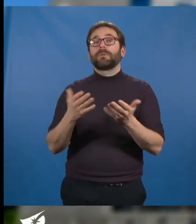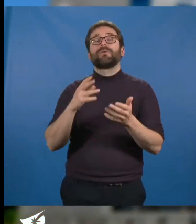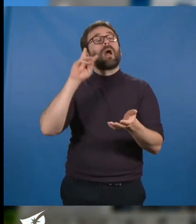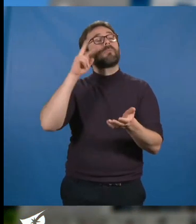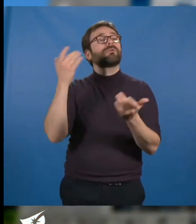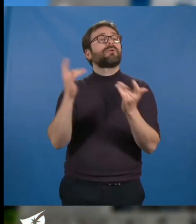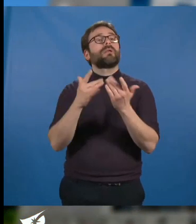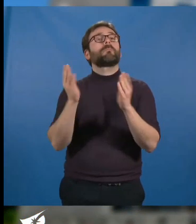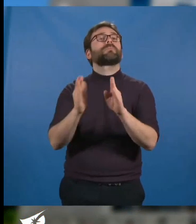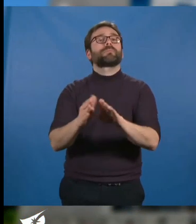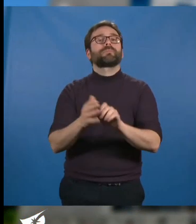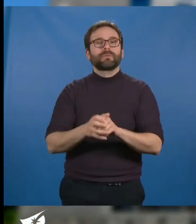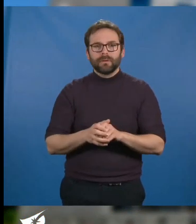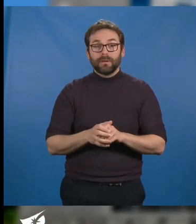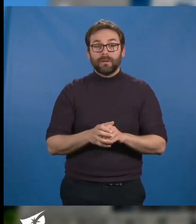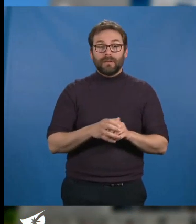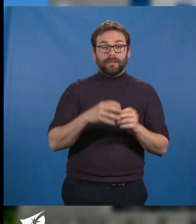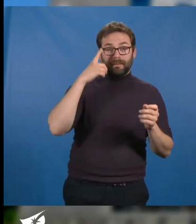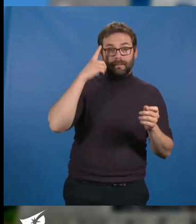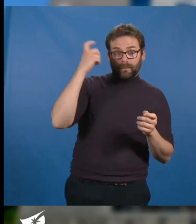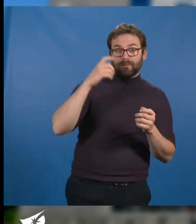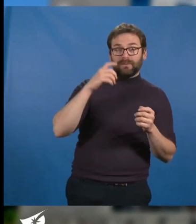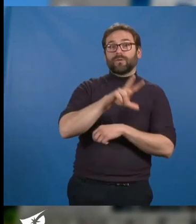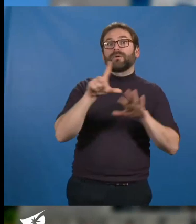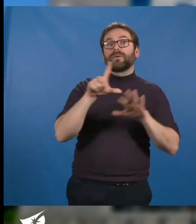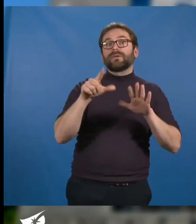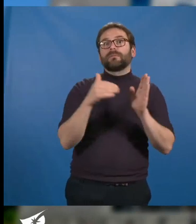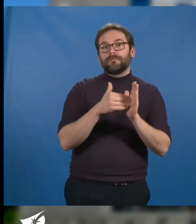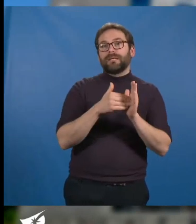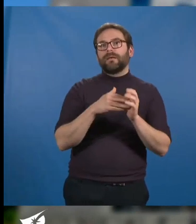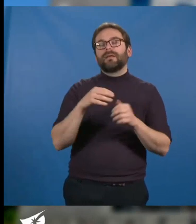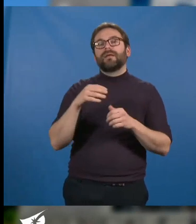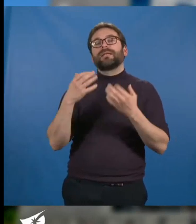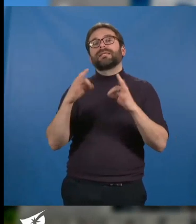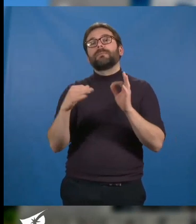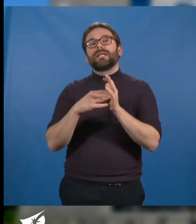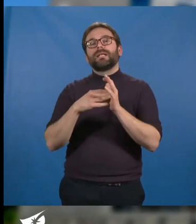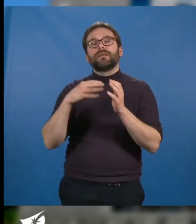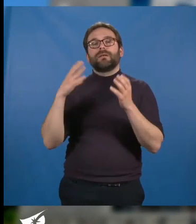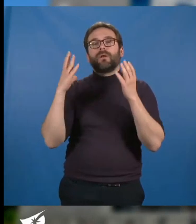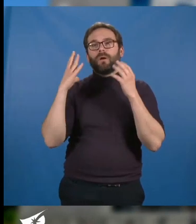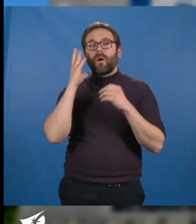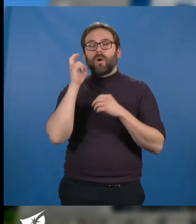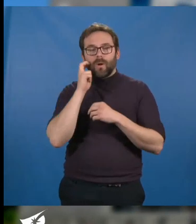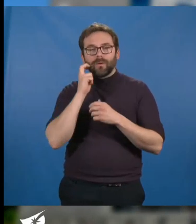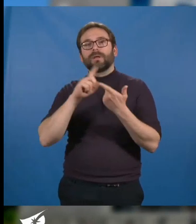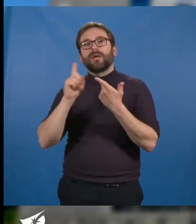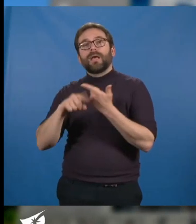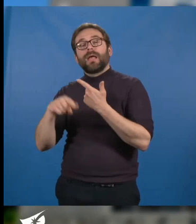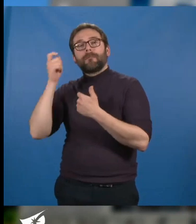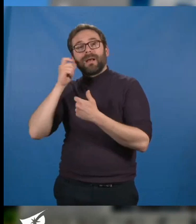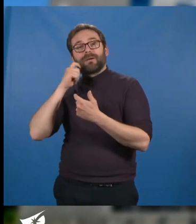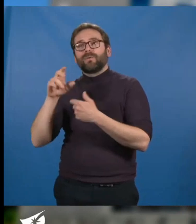37 000 sous Sarkozy, 10 000 avec Hollande, 21 000 lors du premier mandat d'Emmanuel Macron. A